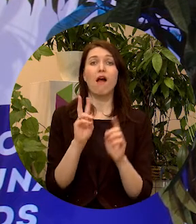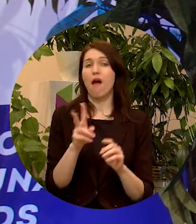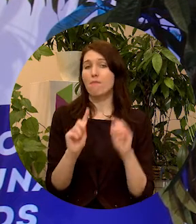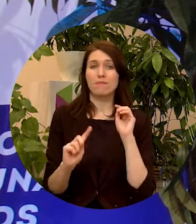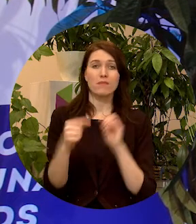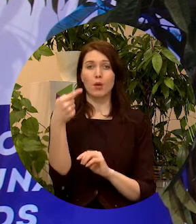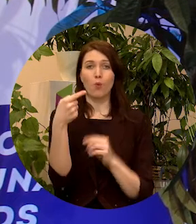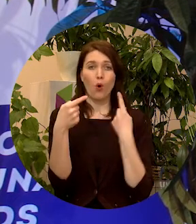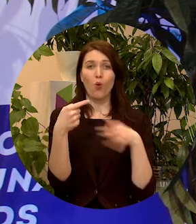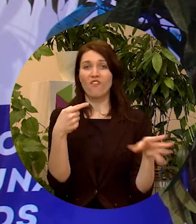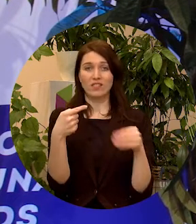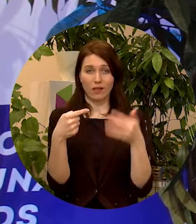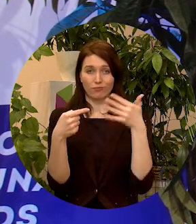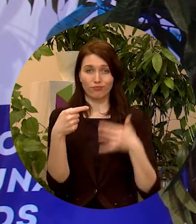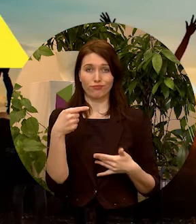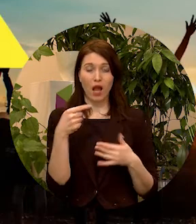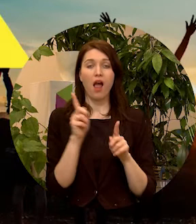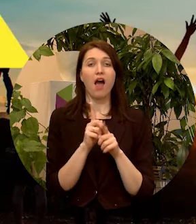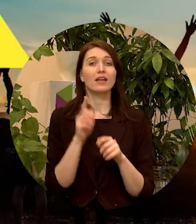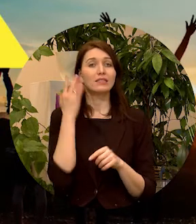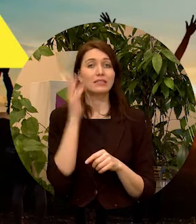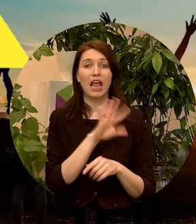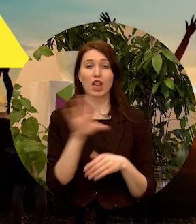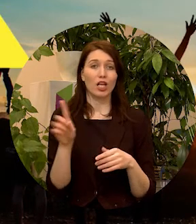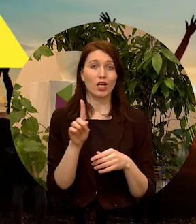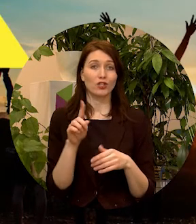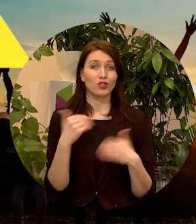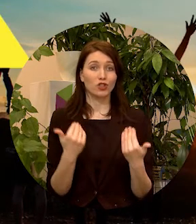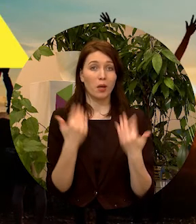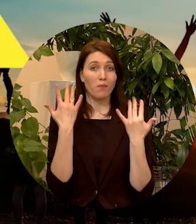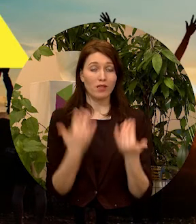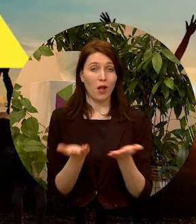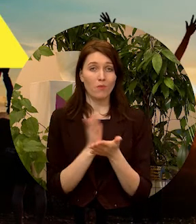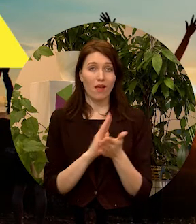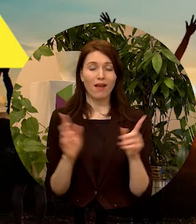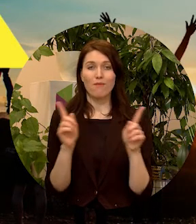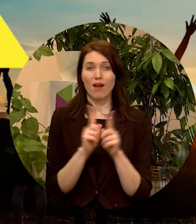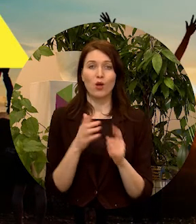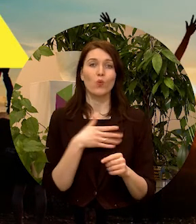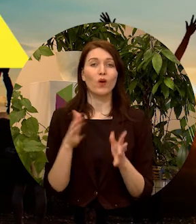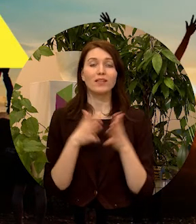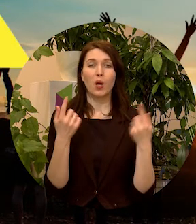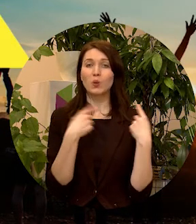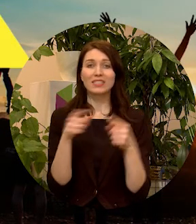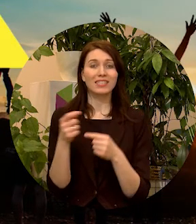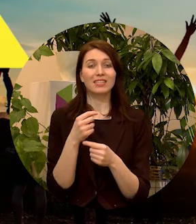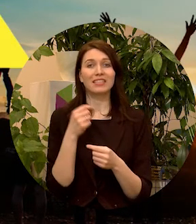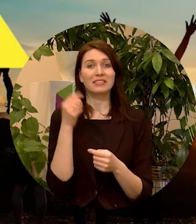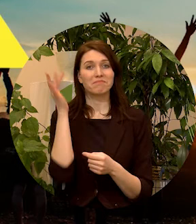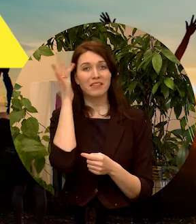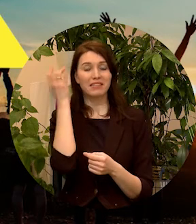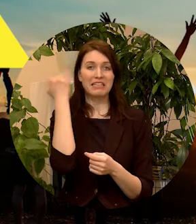No visām izskanējošām, un mēs ceram, ka līdz šī pasākuma beigām arī ļoti daudz citu vīziju mēs